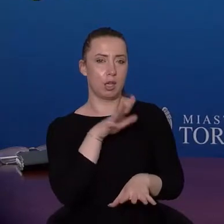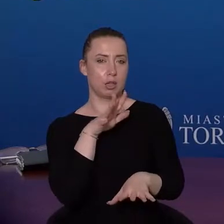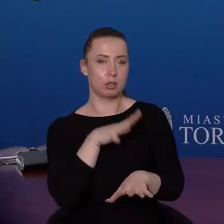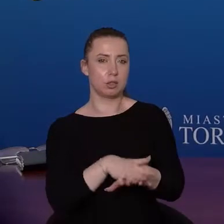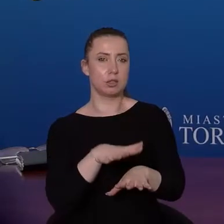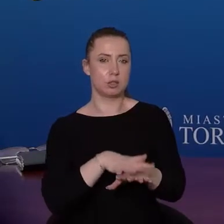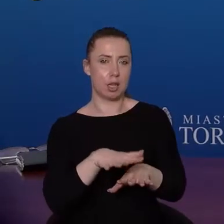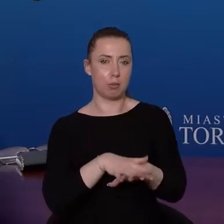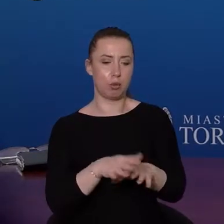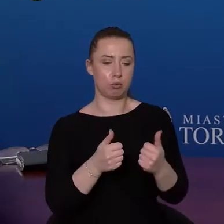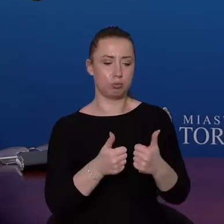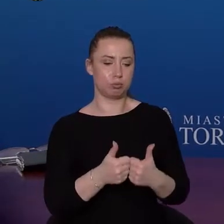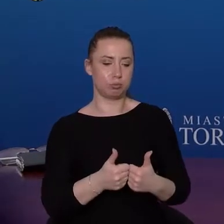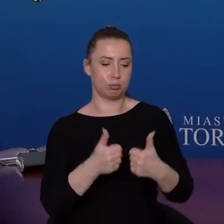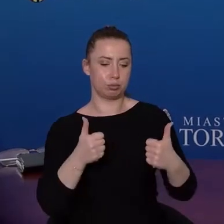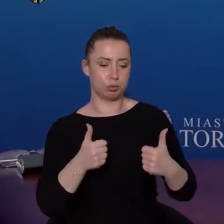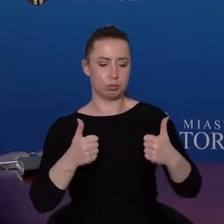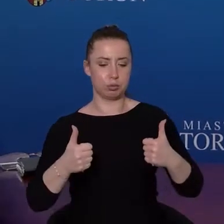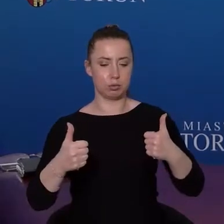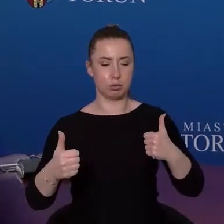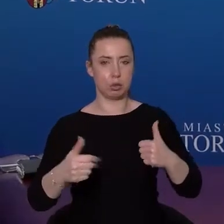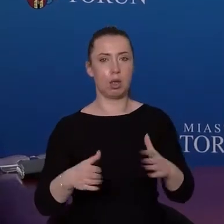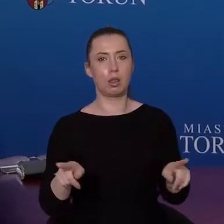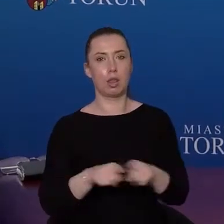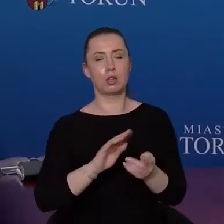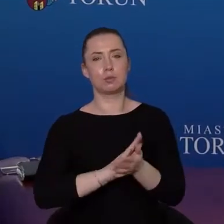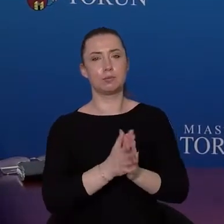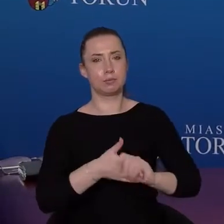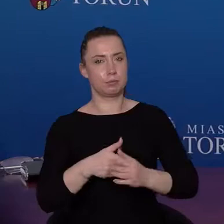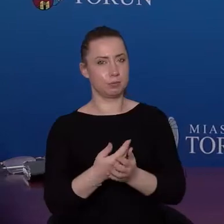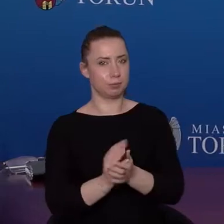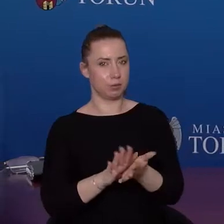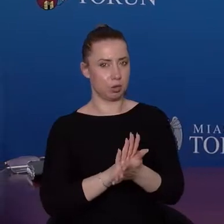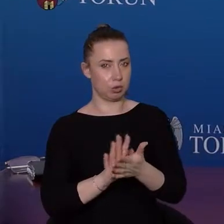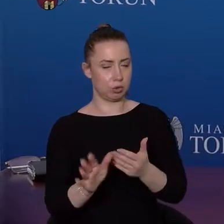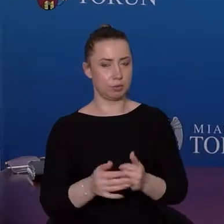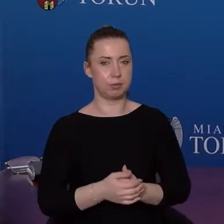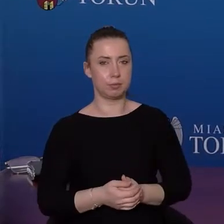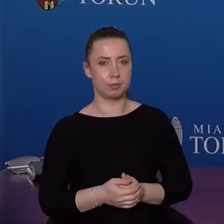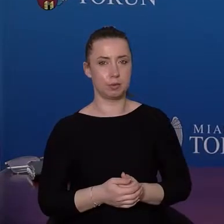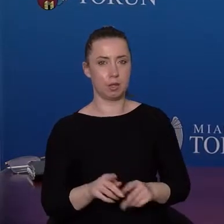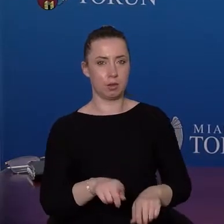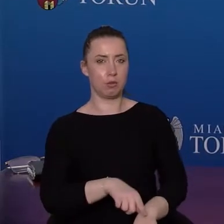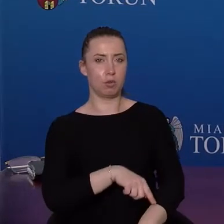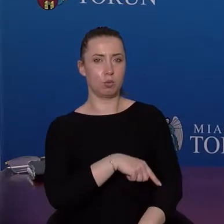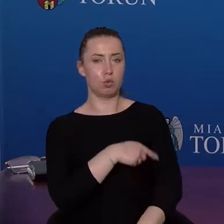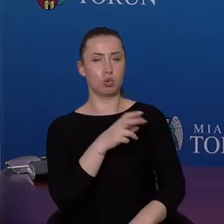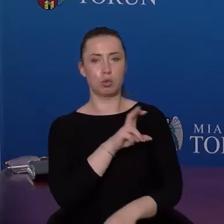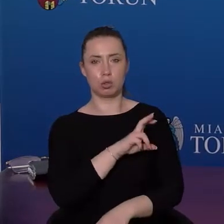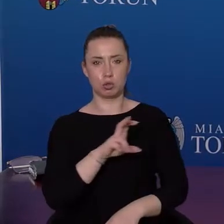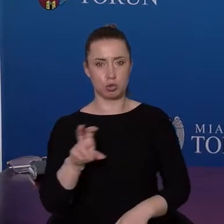dystansu, ale i także systemu dezynfekcji rąk. I wydłużony czas